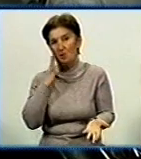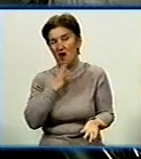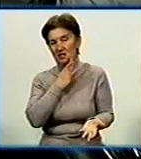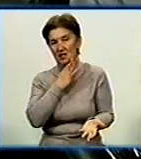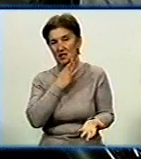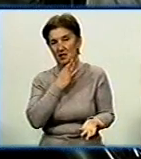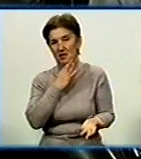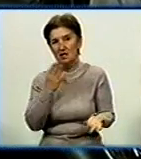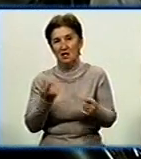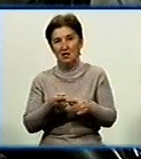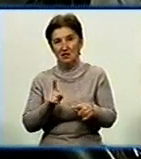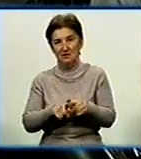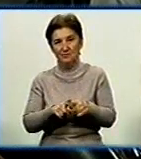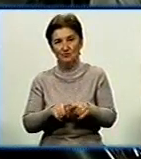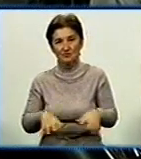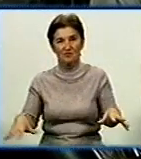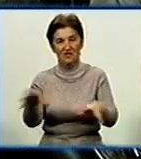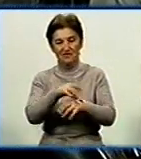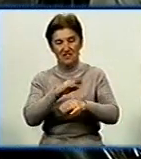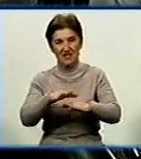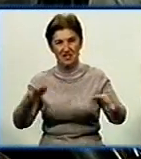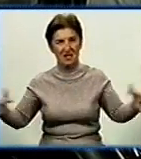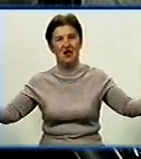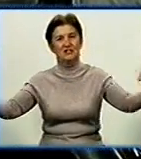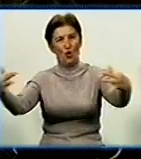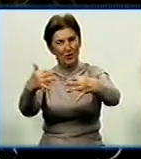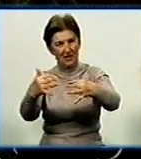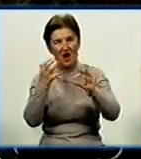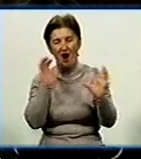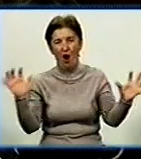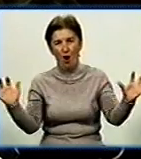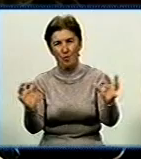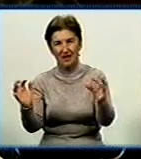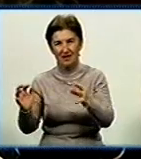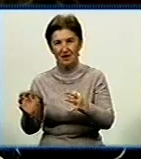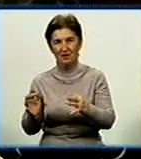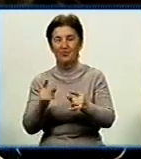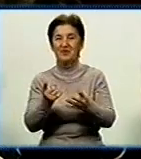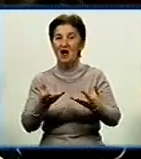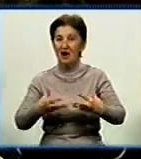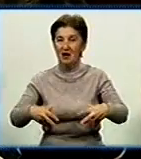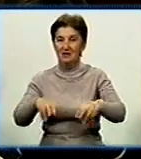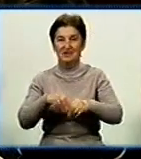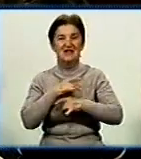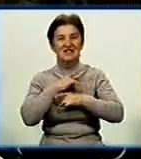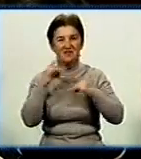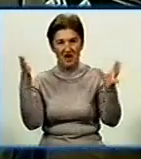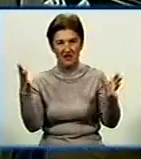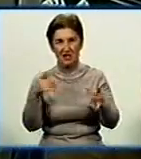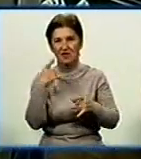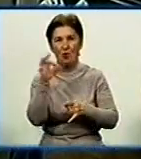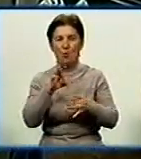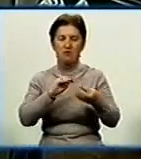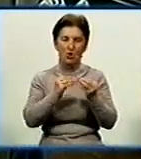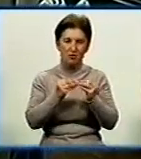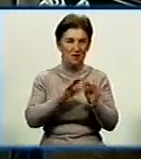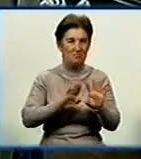всіх дітей до себе згортає і вона їх оберігає. Втім, на родинному святі прийомні батьки більше говорили не про проблеми,